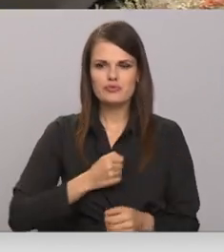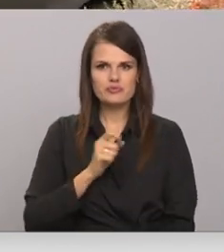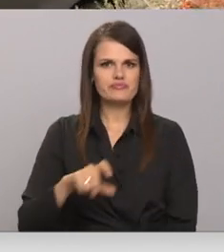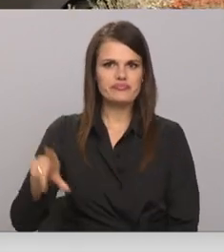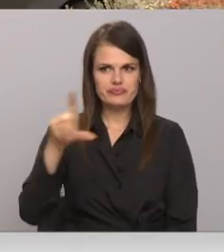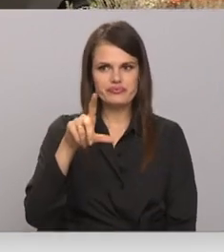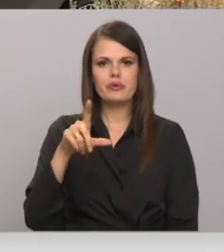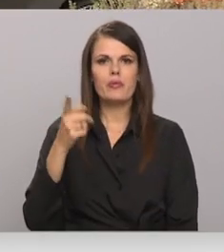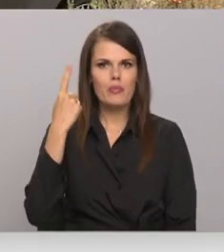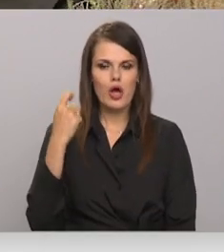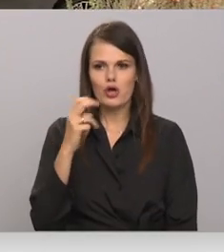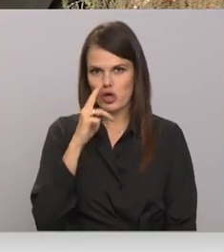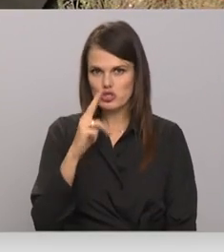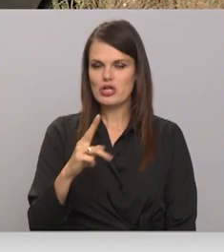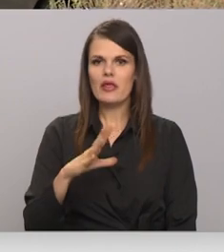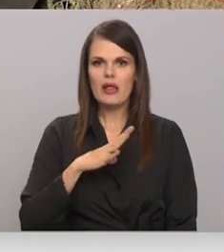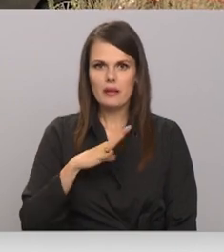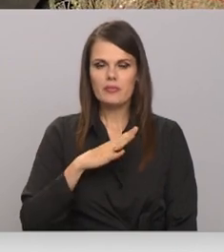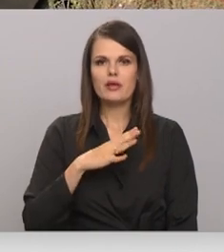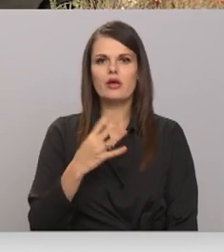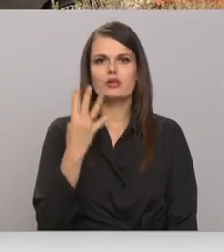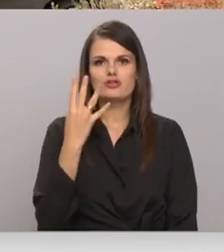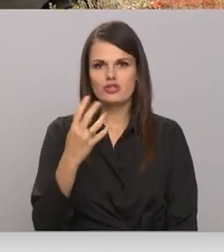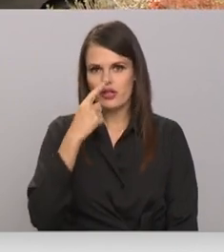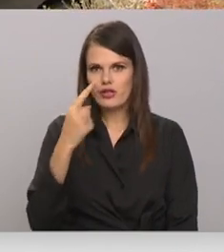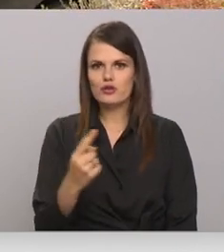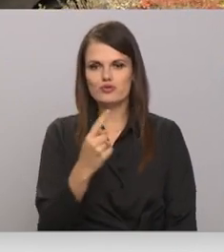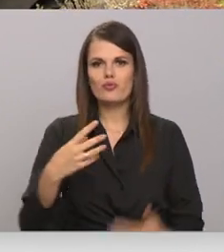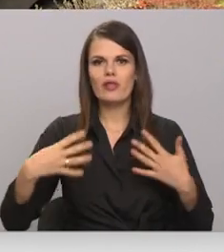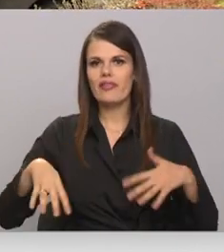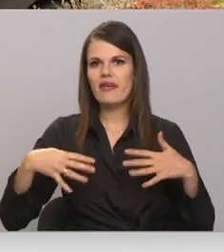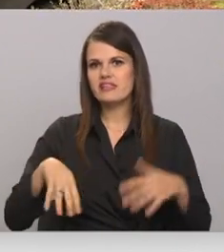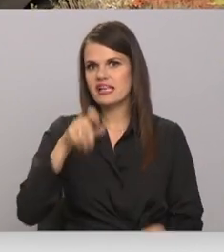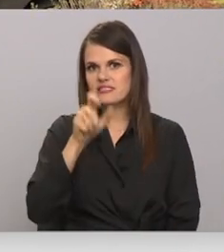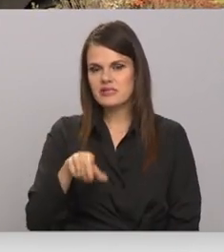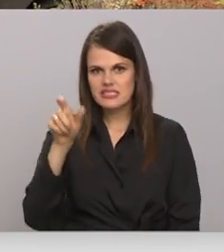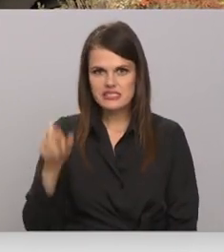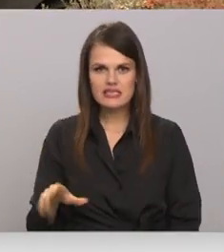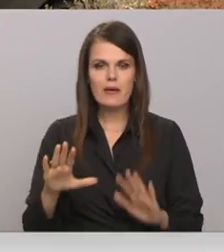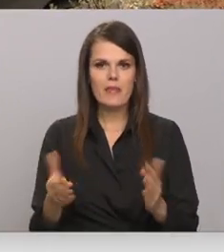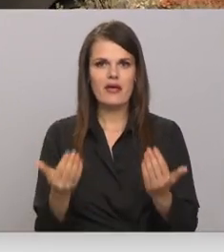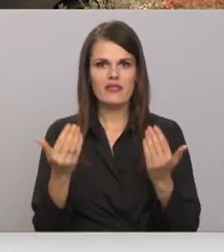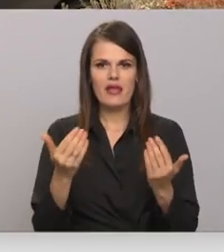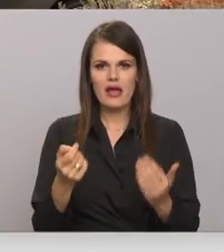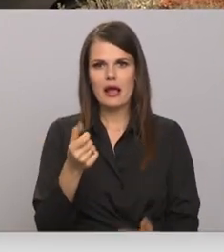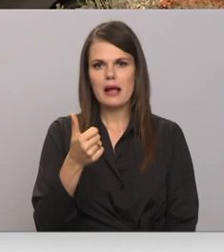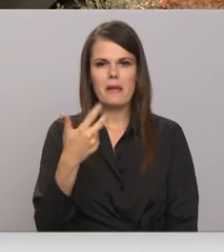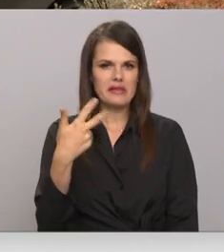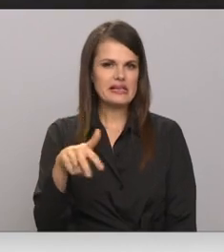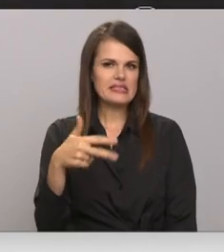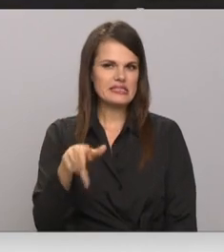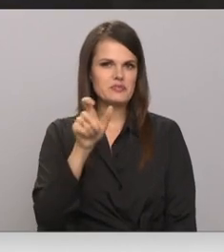Pāršu nedēļu bija četrās stundās 90 cilvēki, tad tagad knapi 30